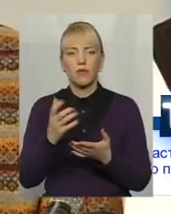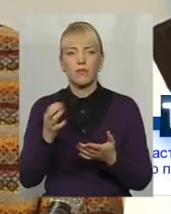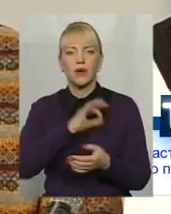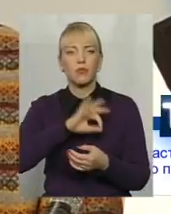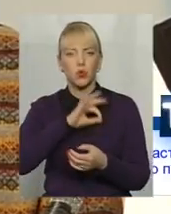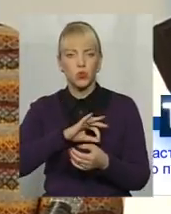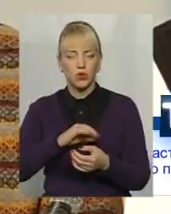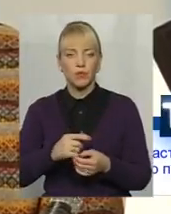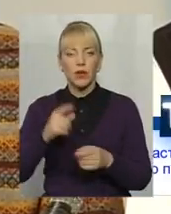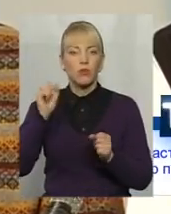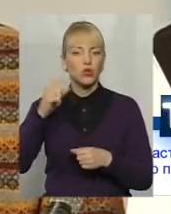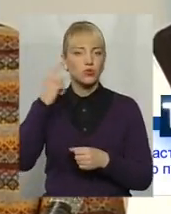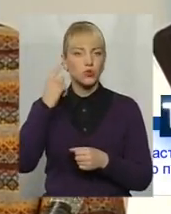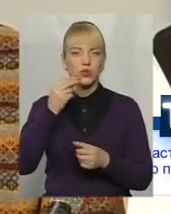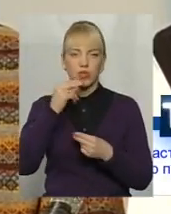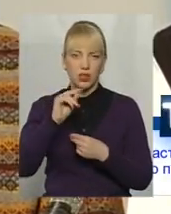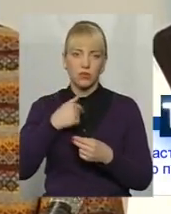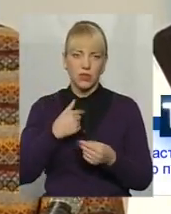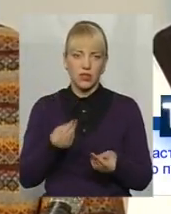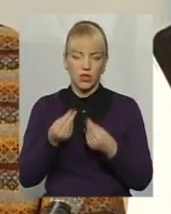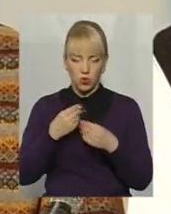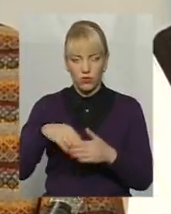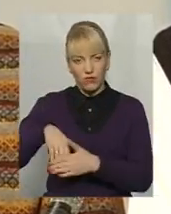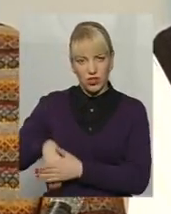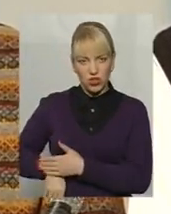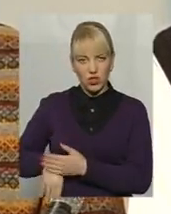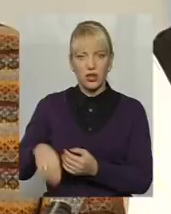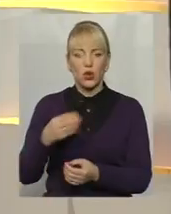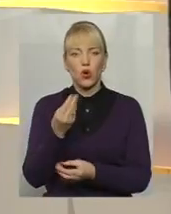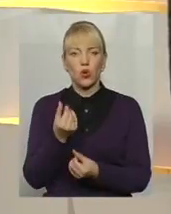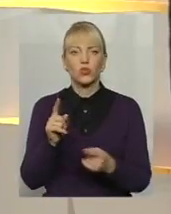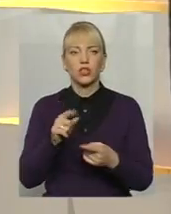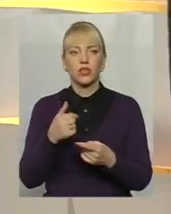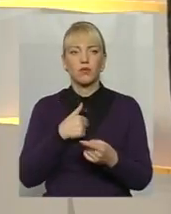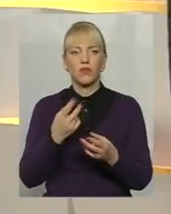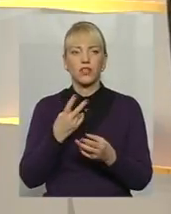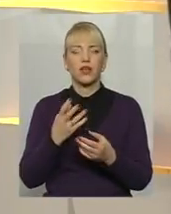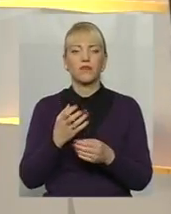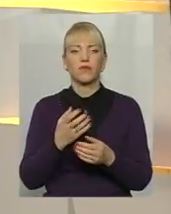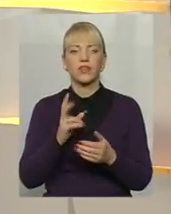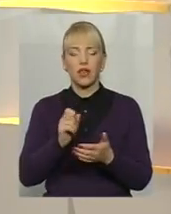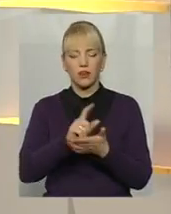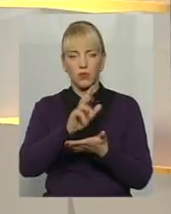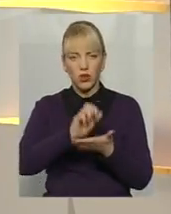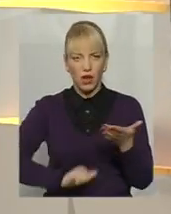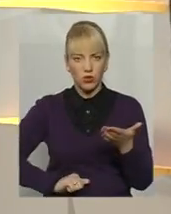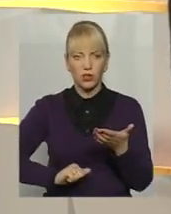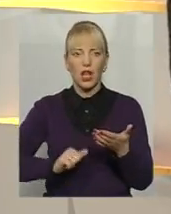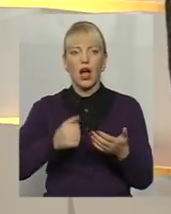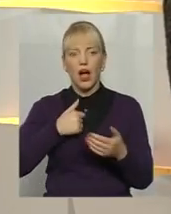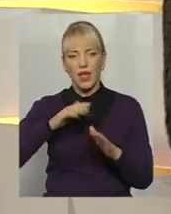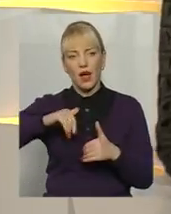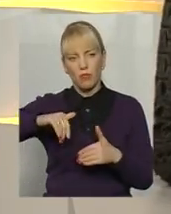можна часто почути, що краще хай мені дадуть в кишеню ті гроші, які мають піти як податки на соцсферу, а я потім